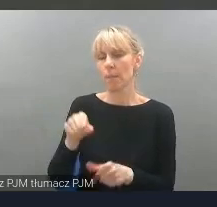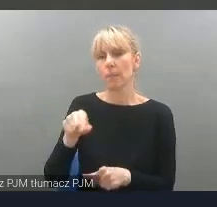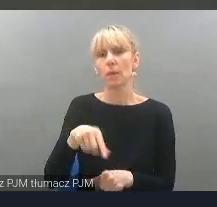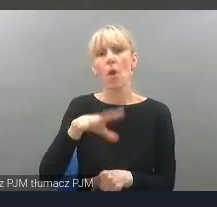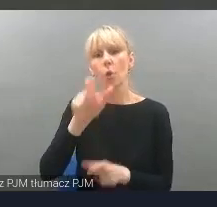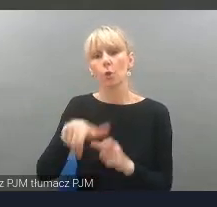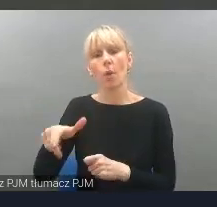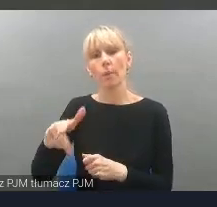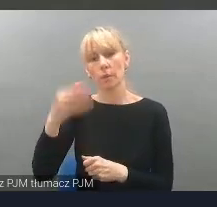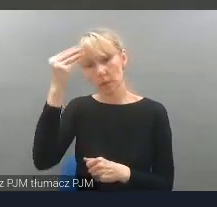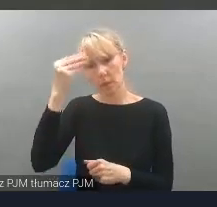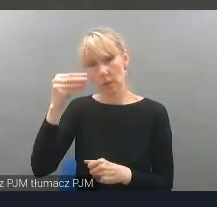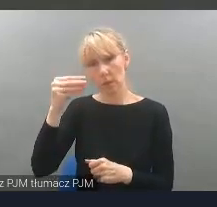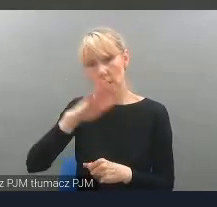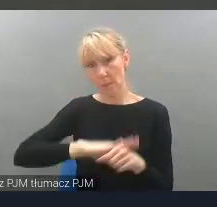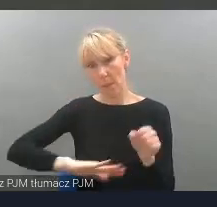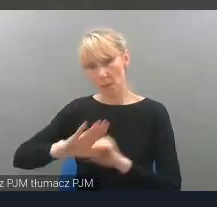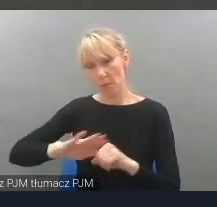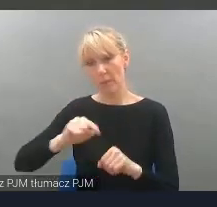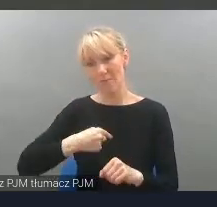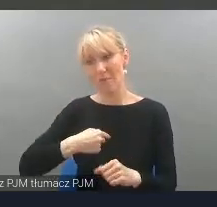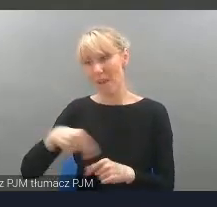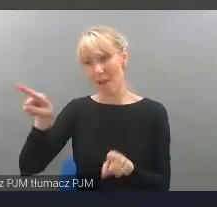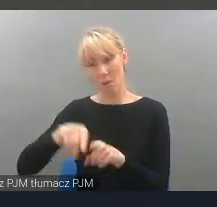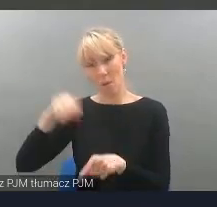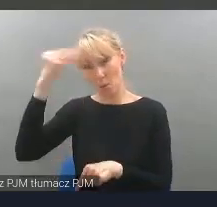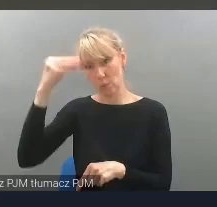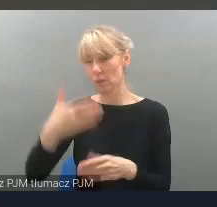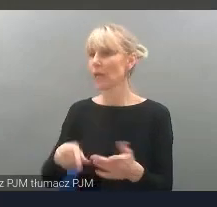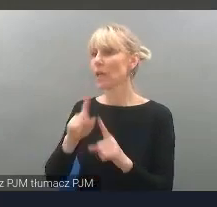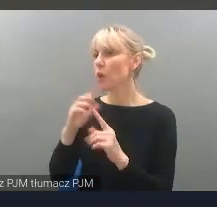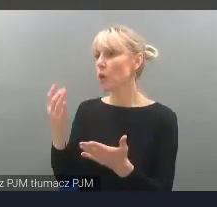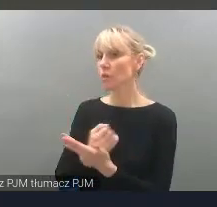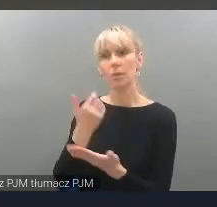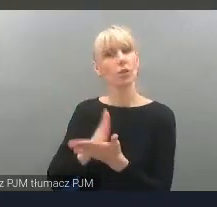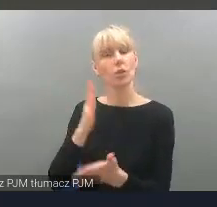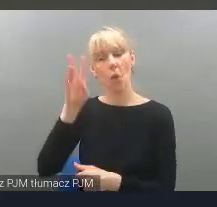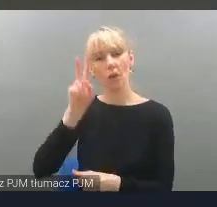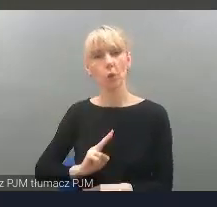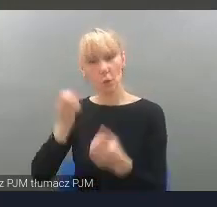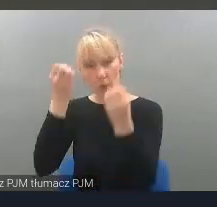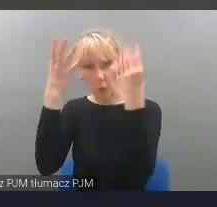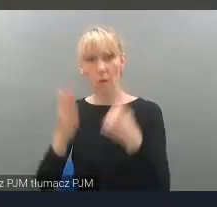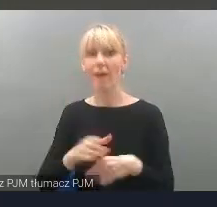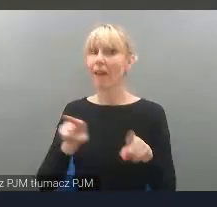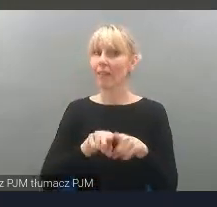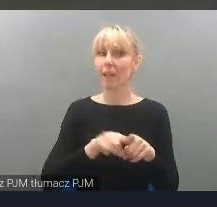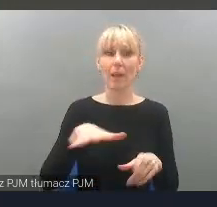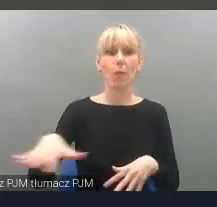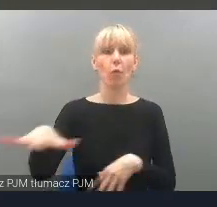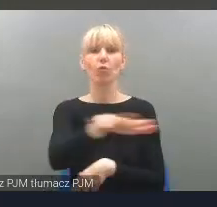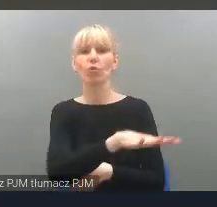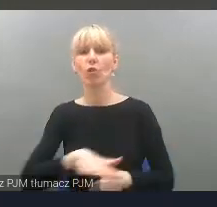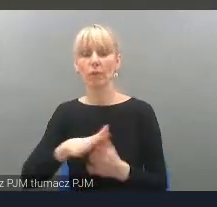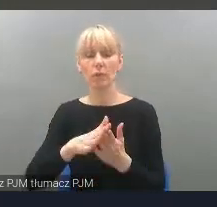uczymy. Korzystamy na tym nie tylko my, instytucje kultury, ale zmienia się także środowisko osób z niepełnosprawnościami,